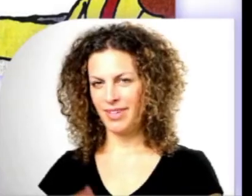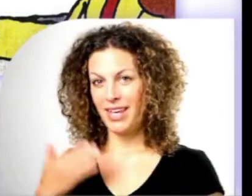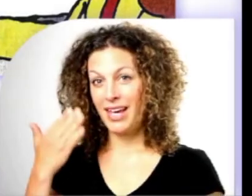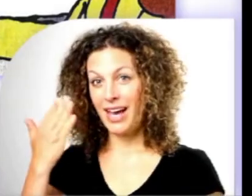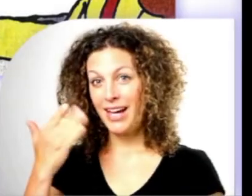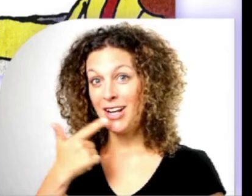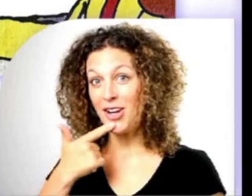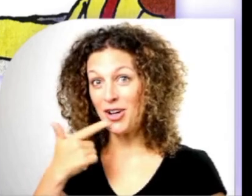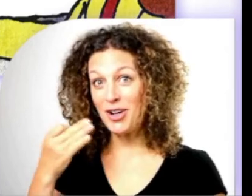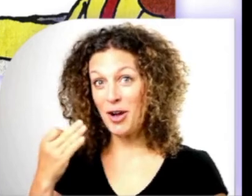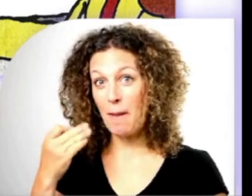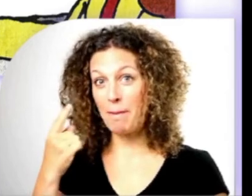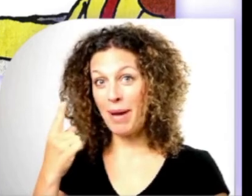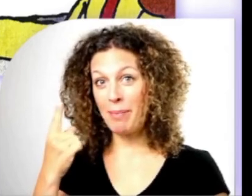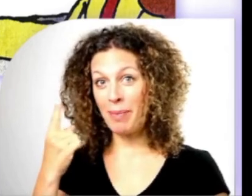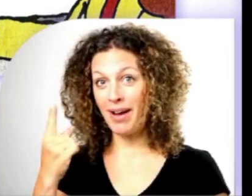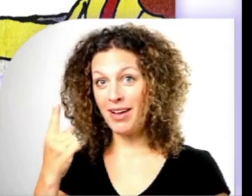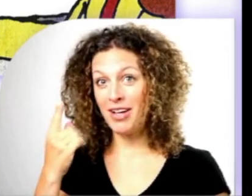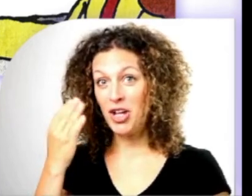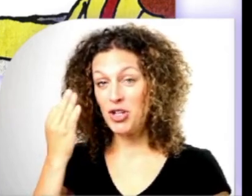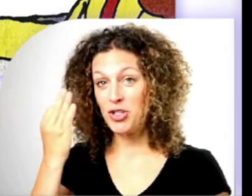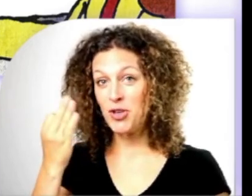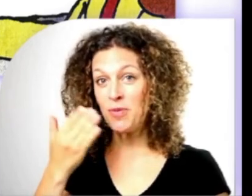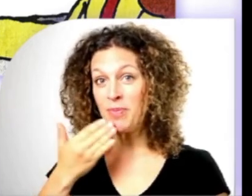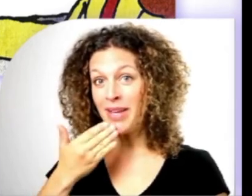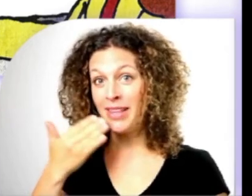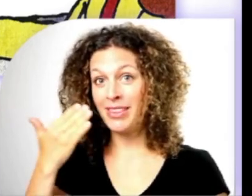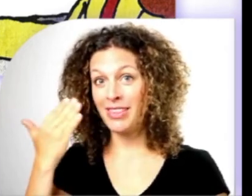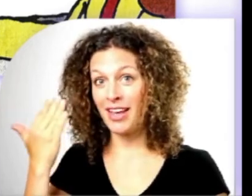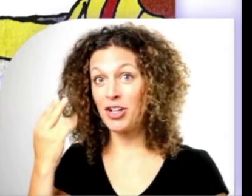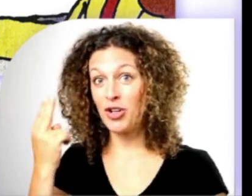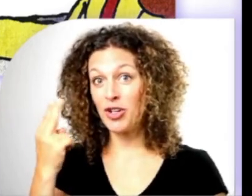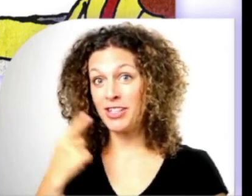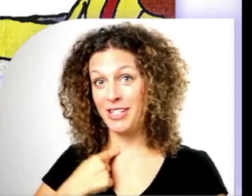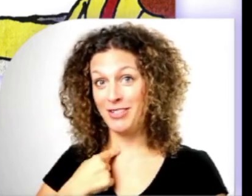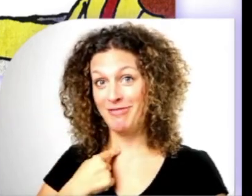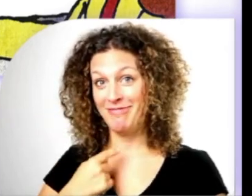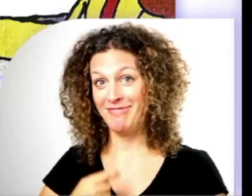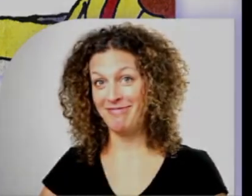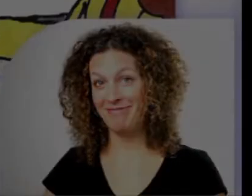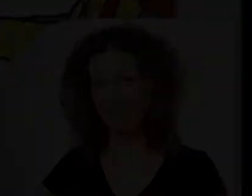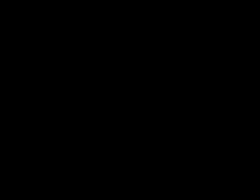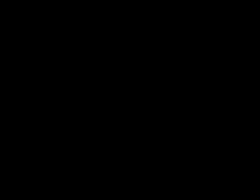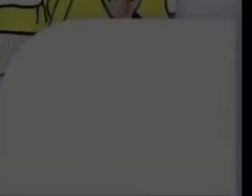Alors papa se met à coder.